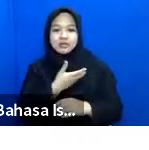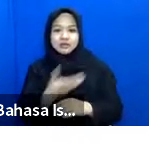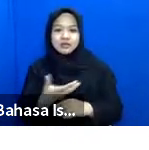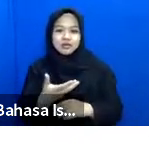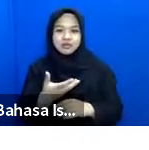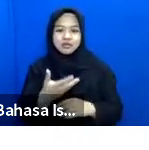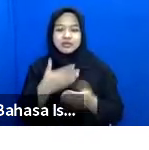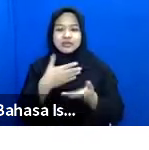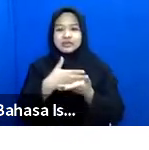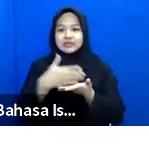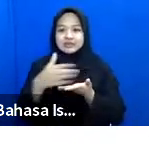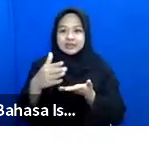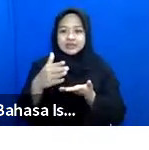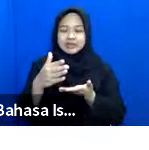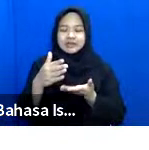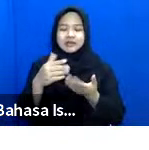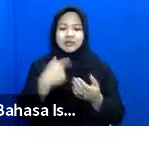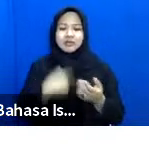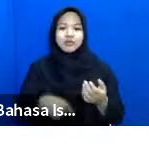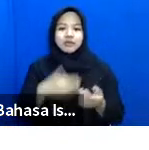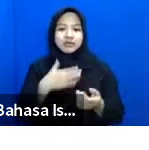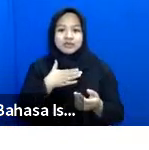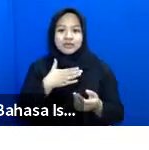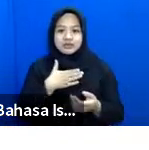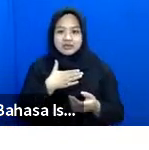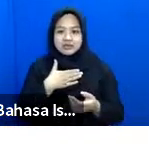men-share kan profil saya